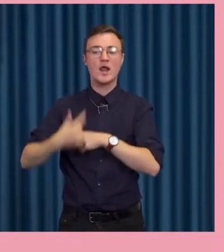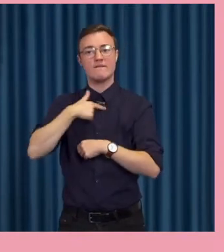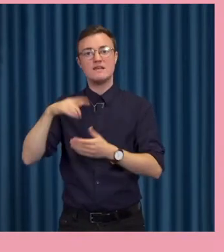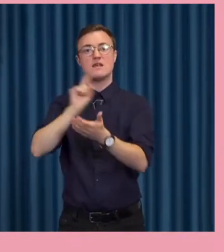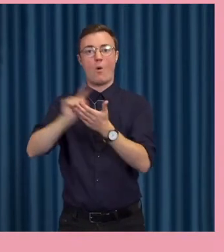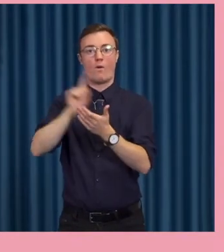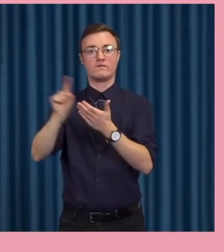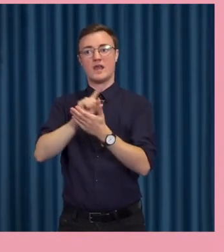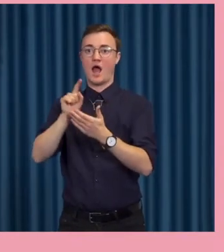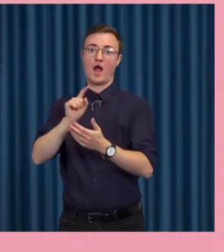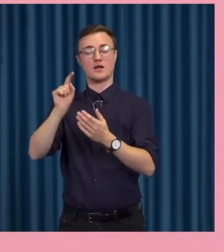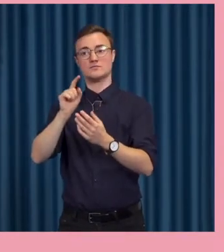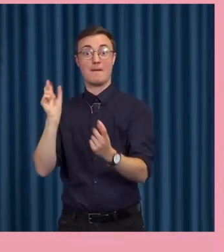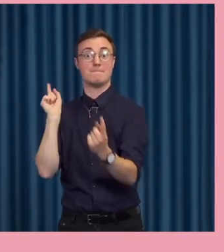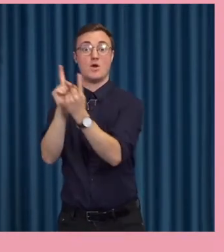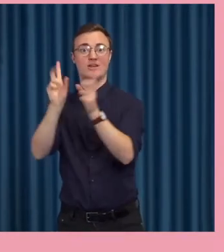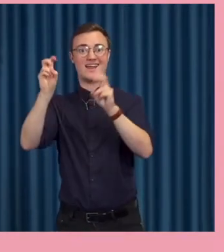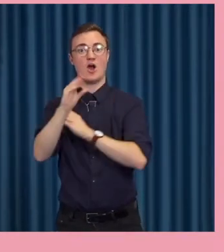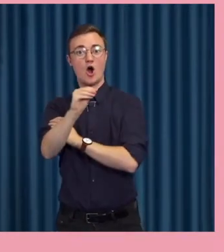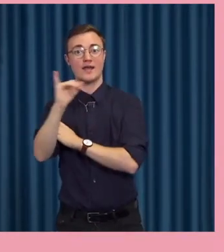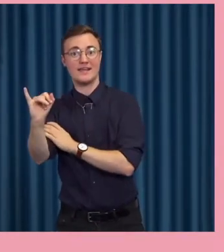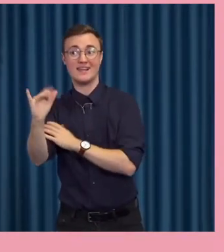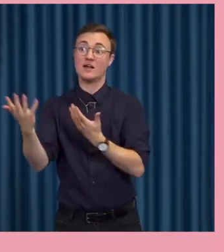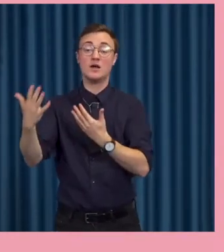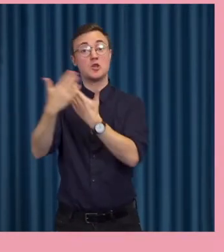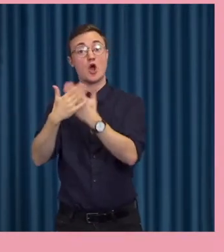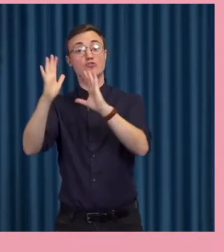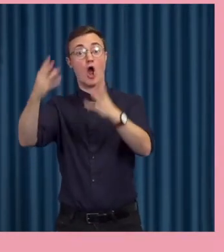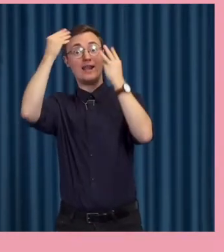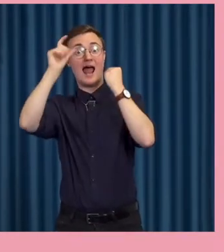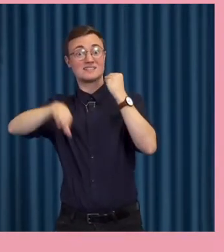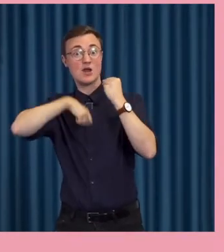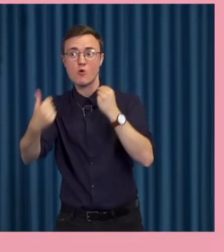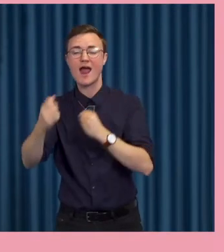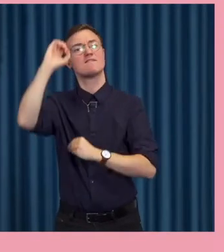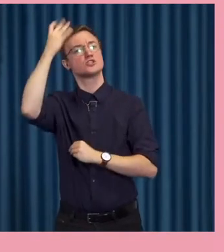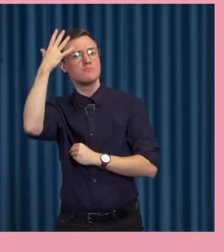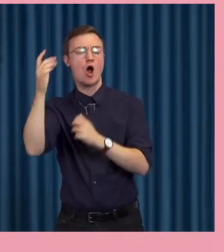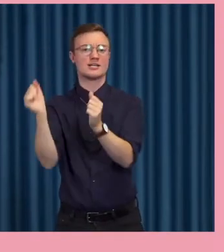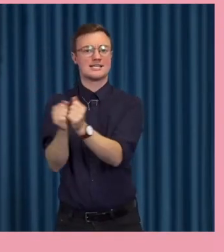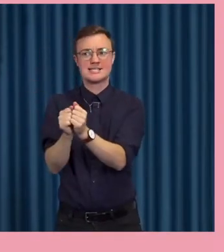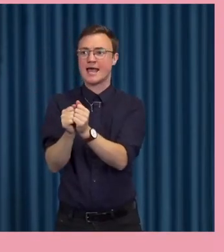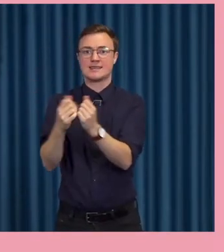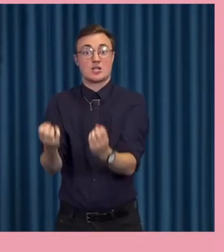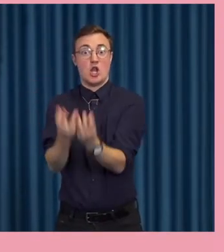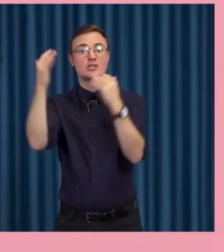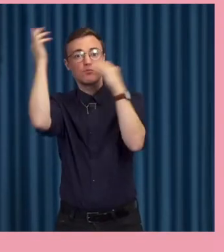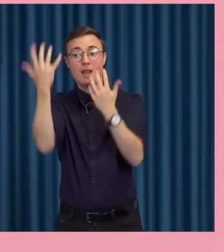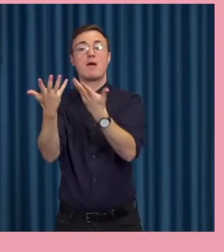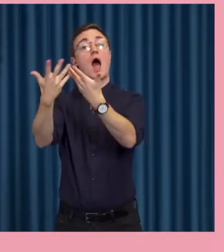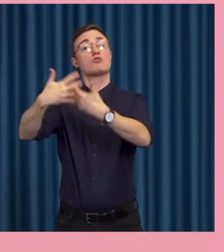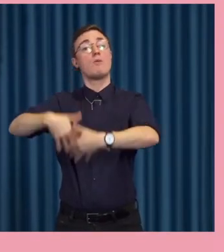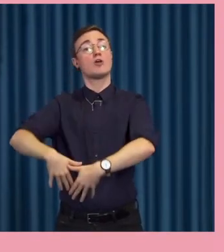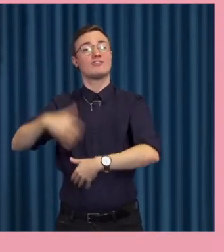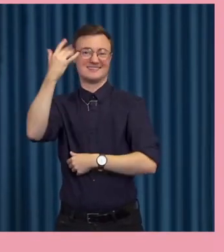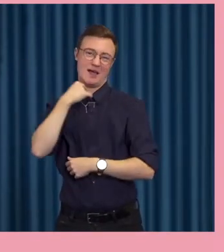varianter av AI kan vi kalla det. Alltså maskininlärning och en del smarta sätt att lösa problem, skulle man